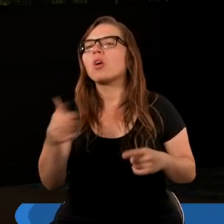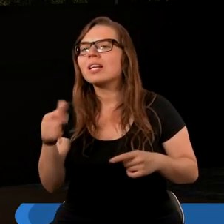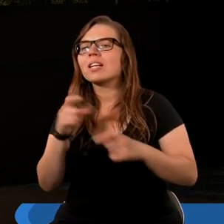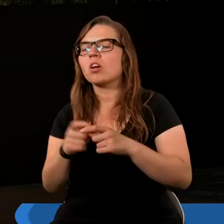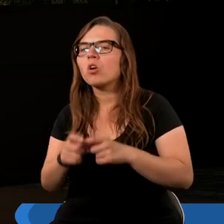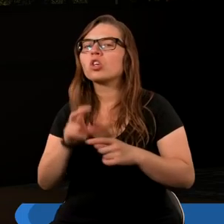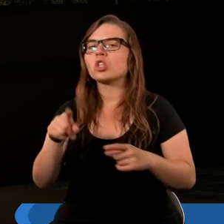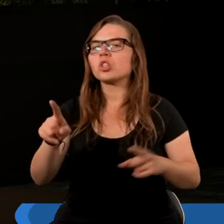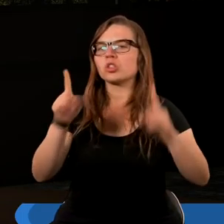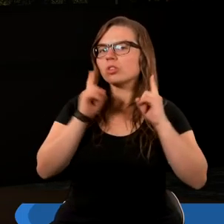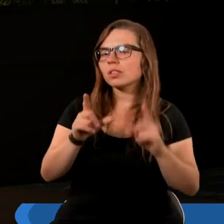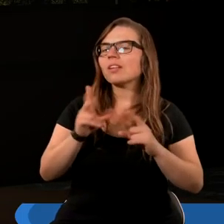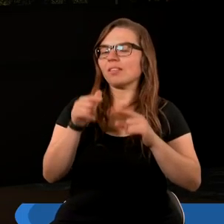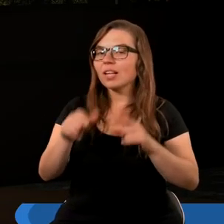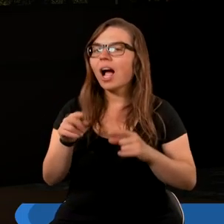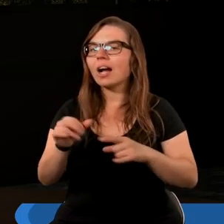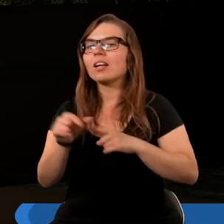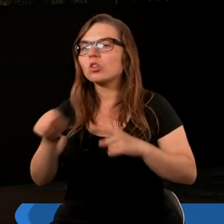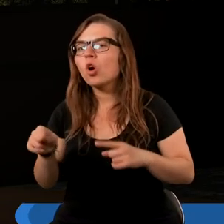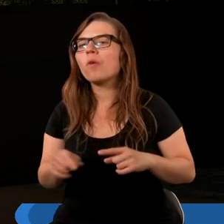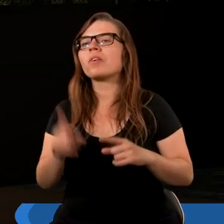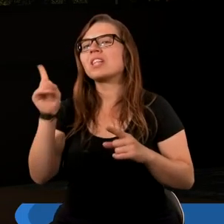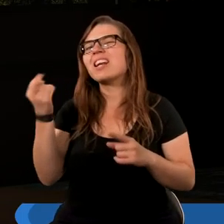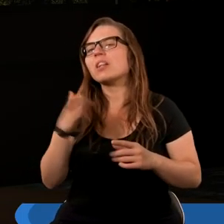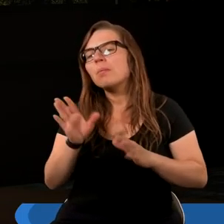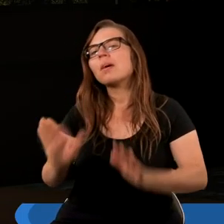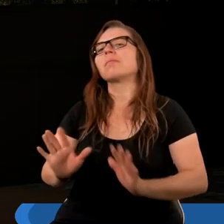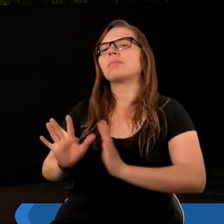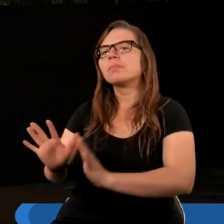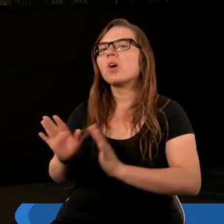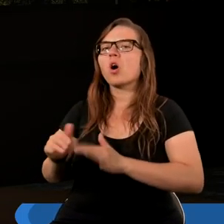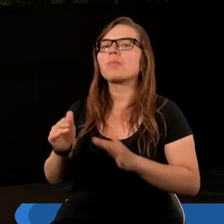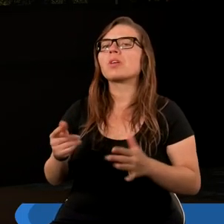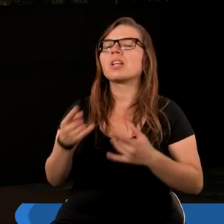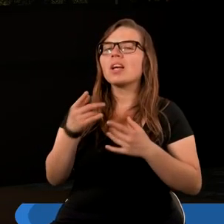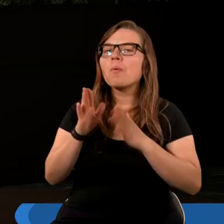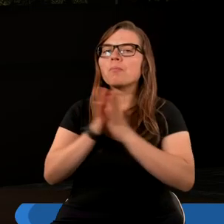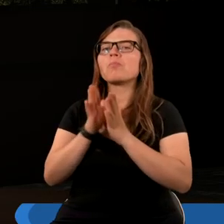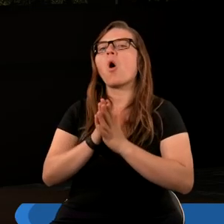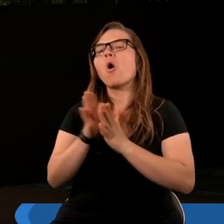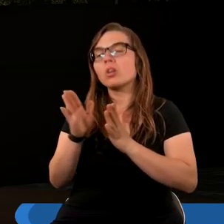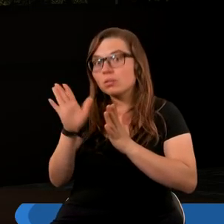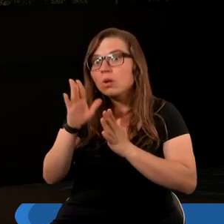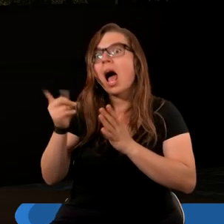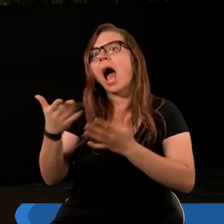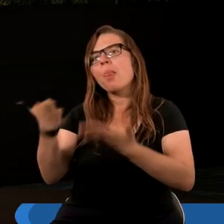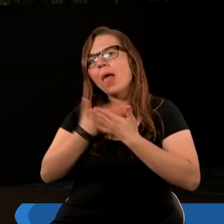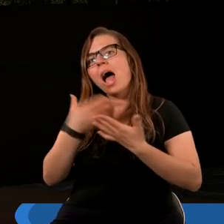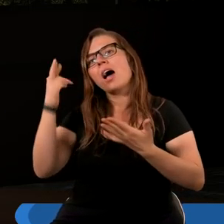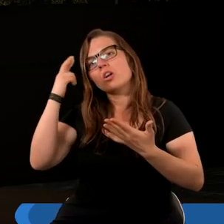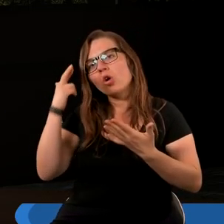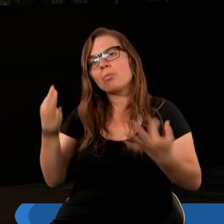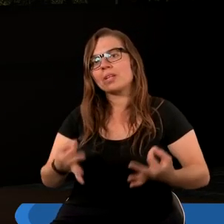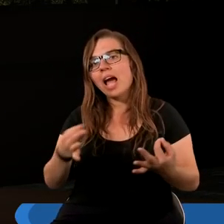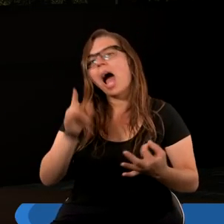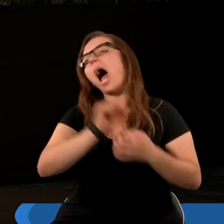słowo i czy to faktycznie to albo to. Czasami trzeba wręcz odpuścić, pomodlić się, poprosić o zrozumienie Boga, poczekać. Bóg to zrozumienie albo nam